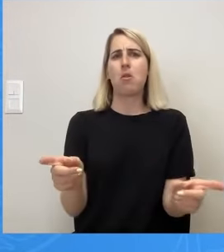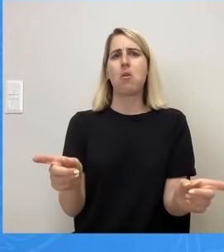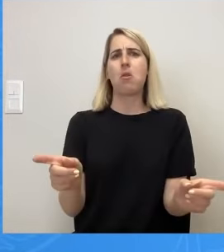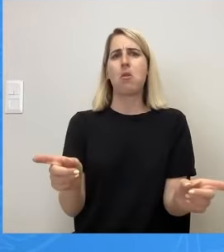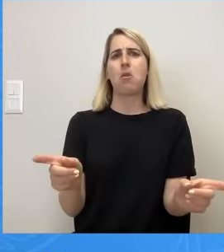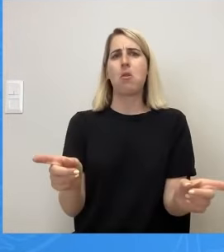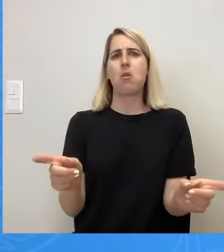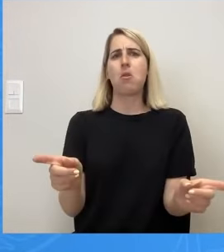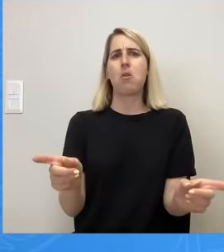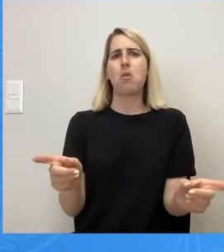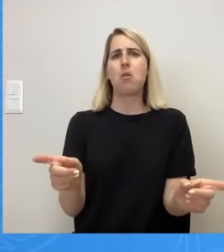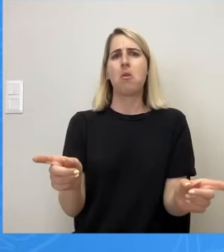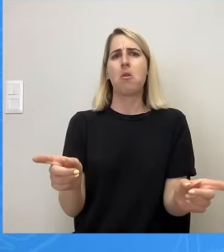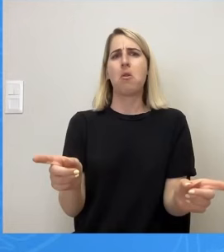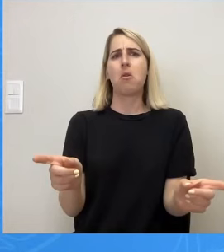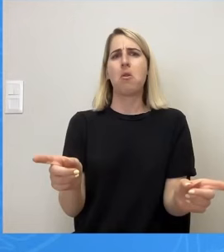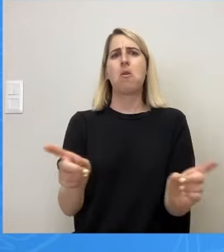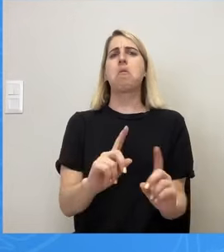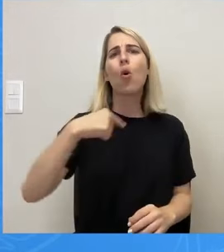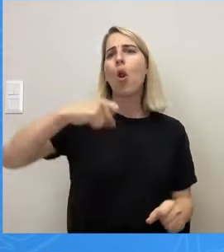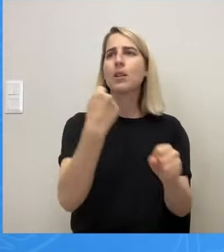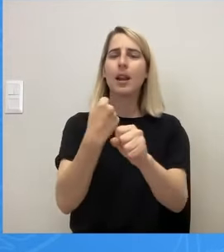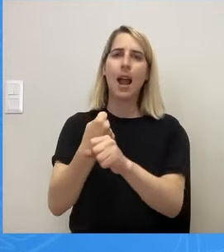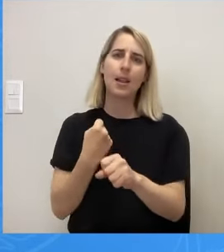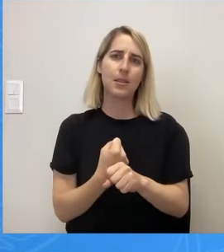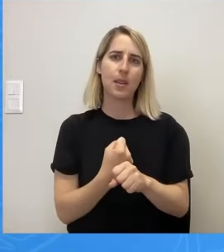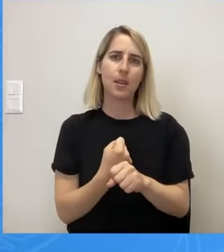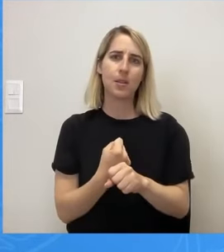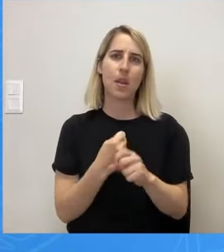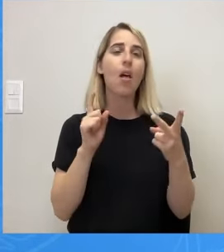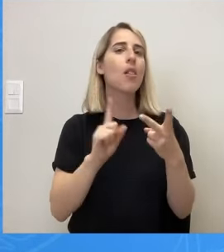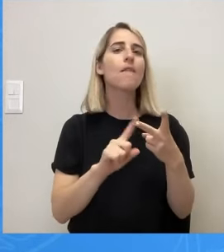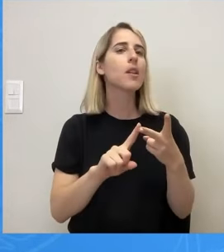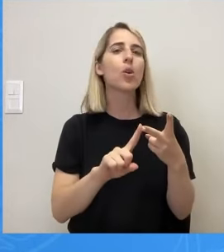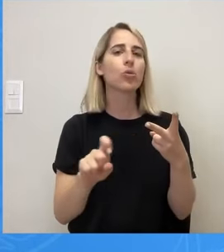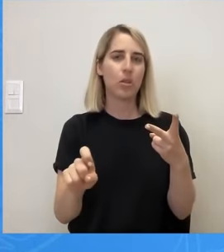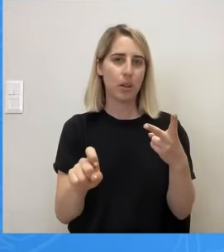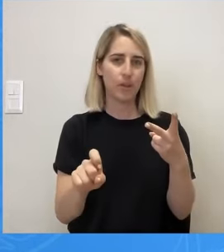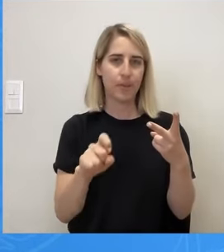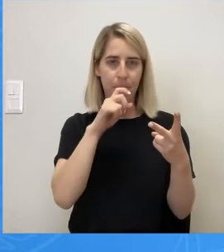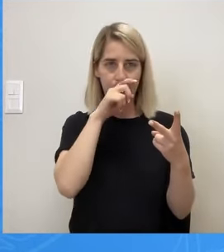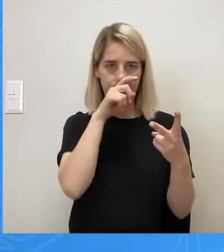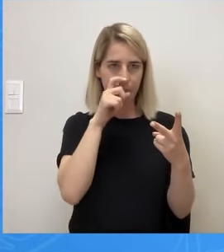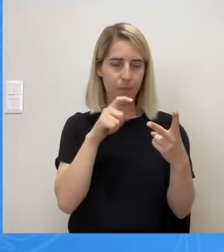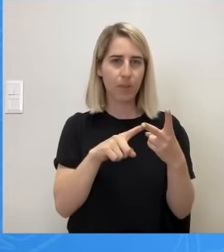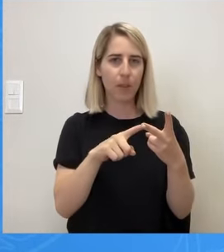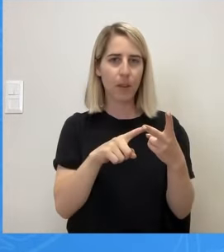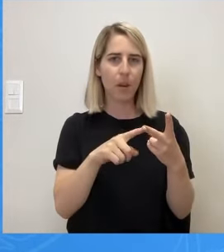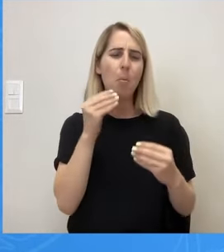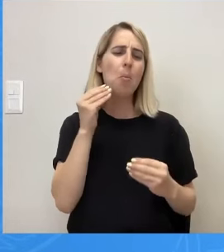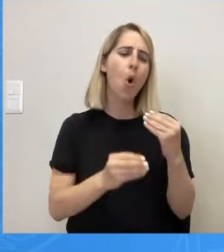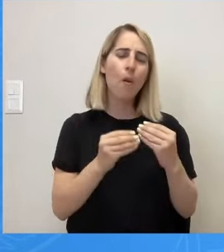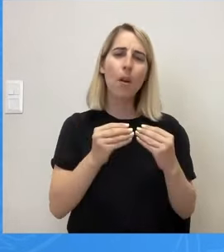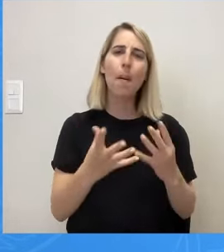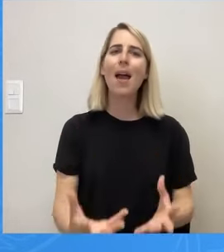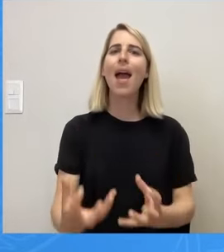Και το ίδιο ισχύει νομίζω για όλους τους εργασιακούς χώρους. Το δεύτερο, κοιτάξτε, το θέμα με τις εργολαβίες των